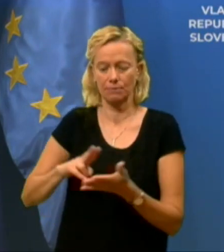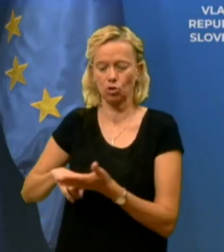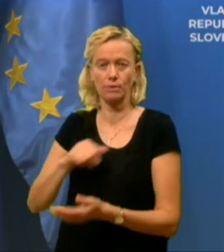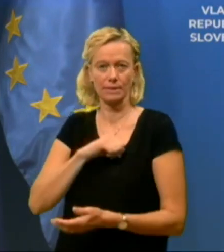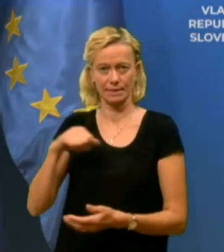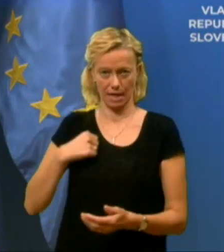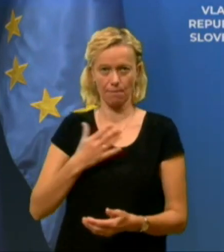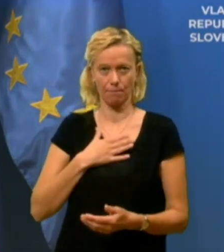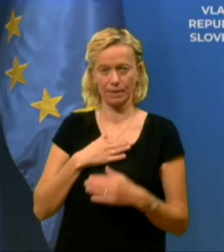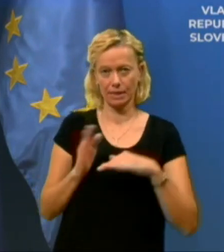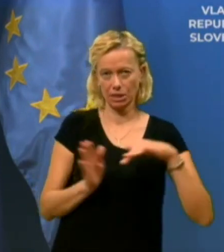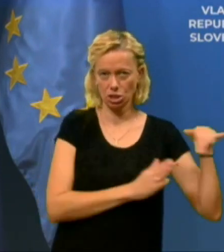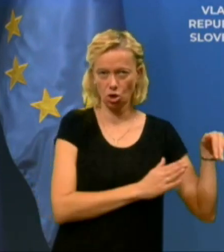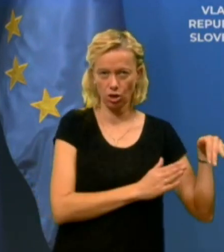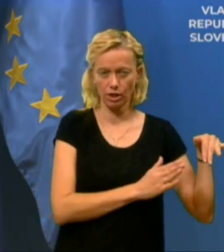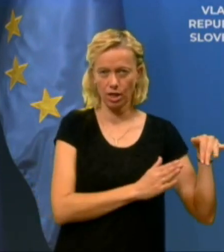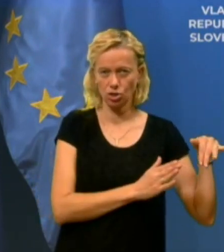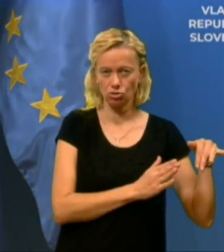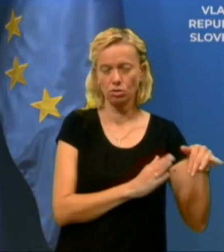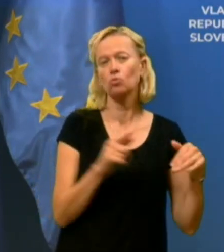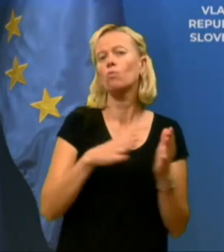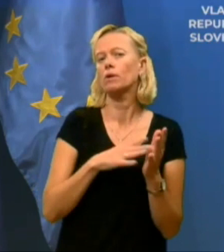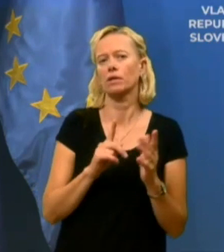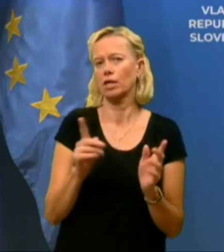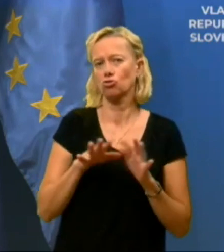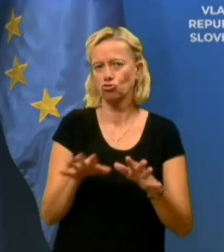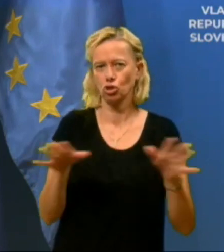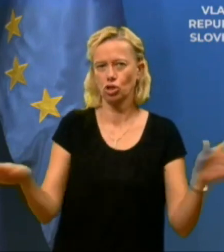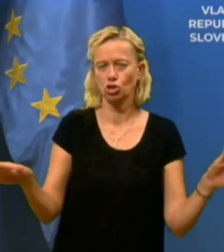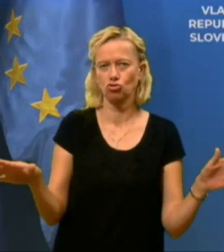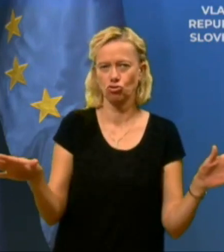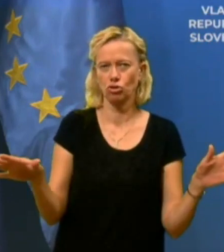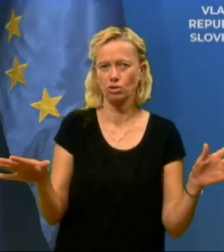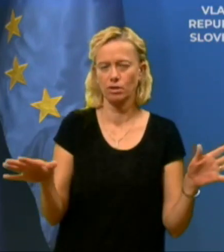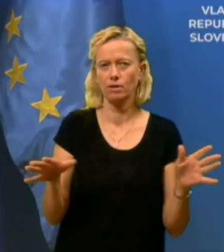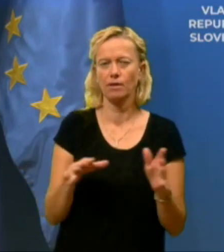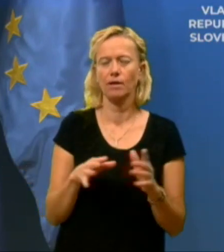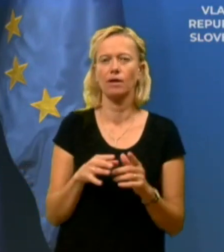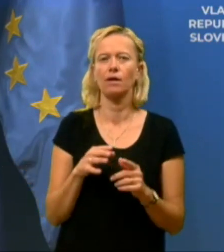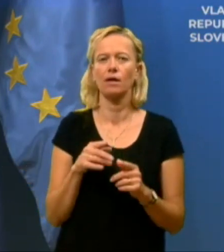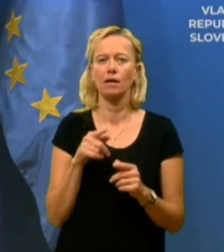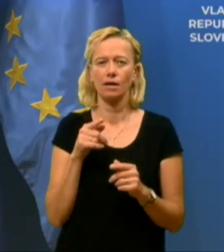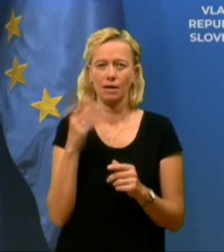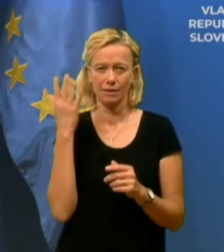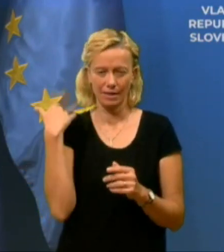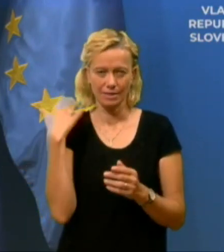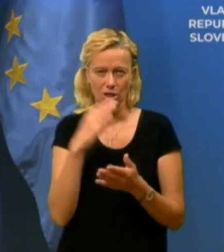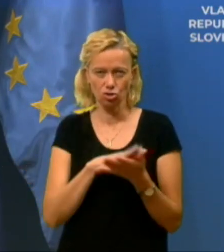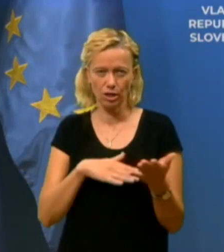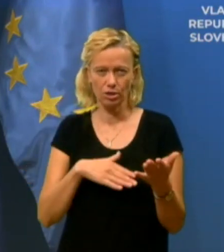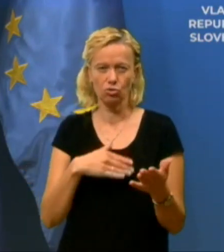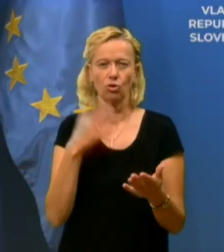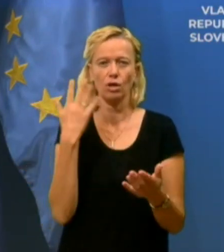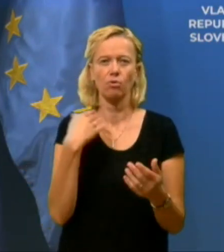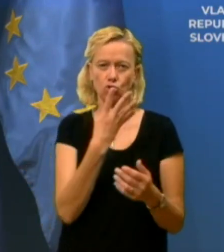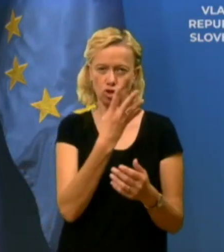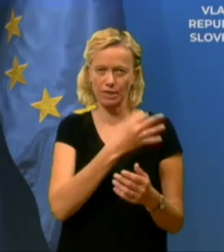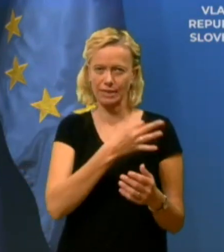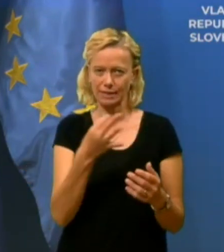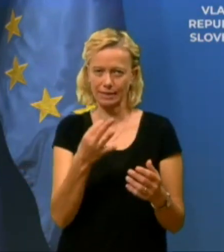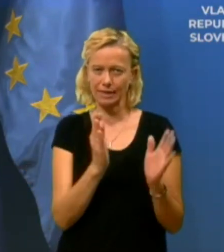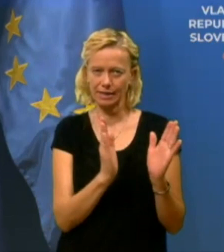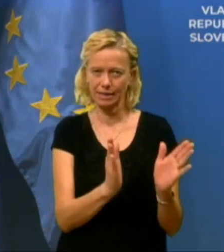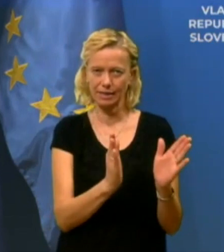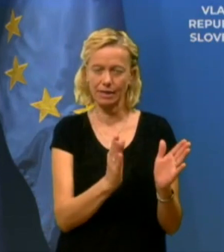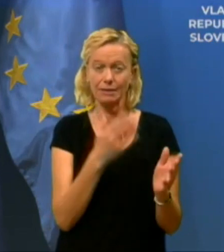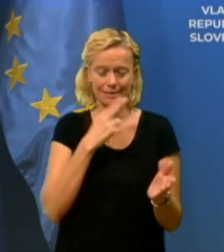in se testiraš, pomeni, da ne širiš virus še naprej. Ta časovnica v Sloveniji na začetku izbruha je bila približno štiri dni, odkar si začel med